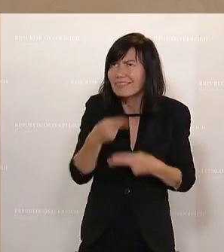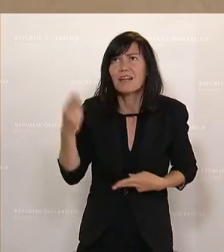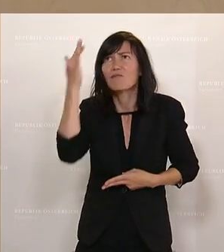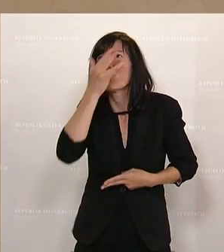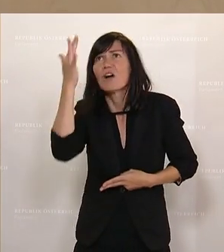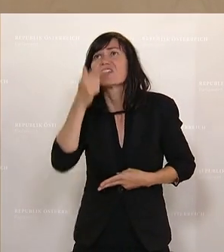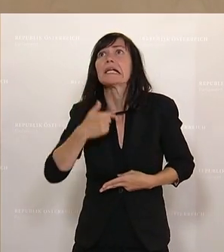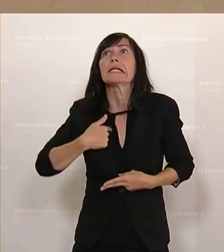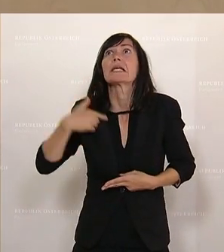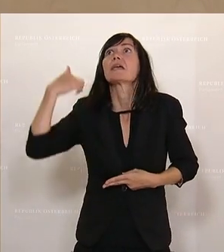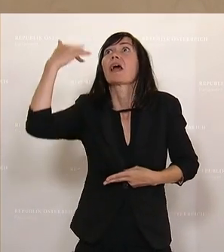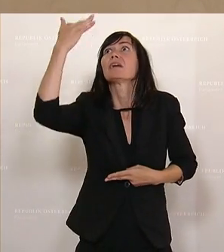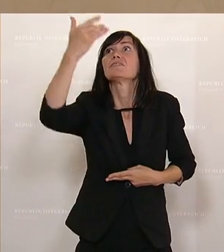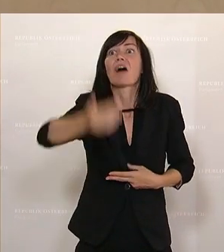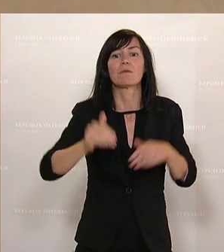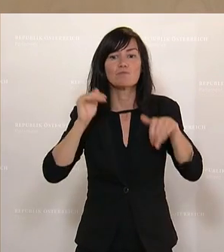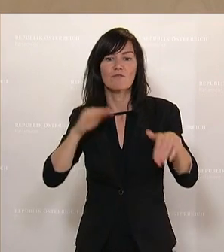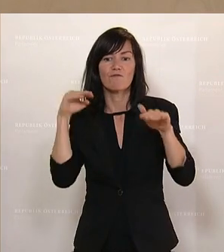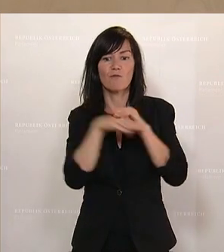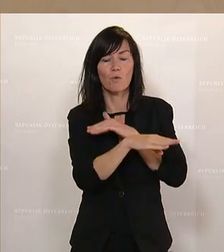Flüchtling werden könnte.